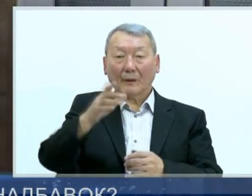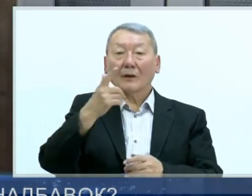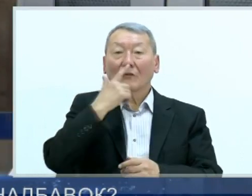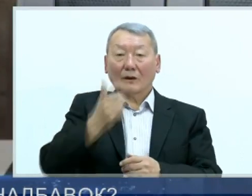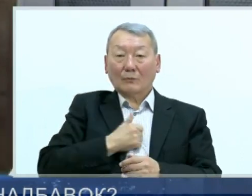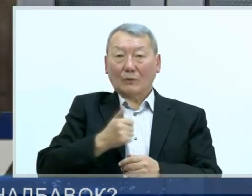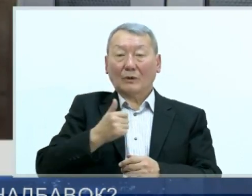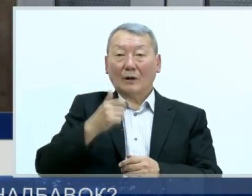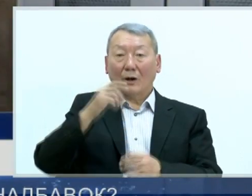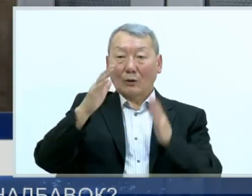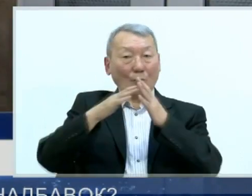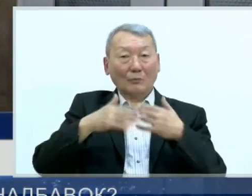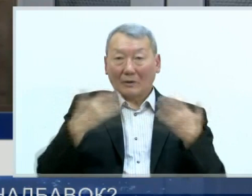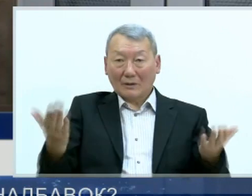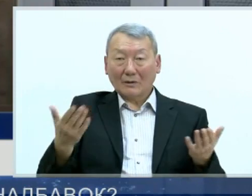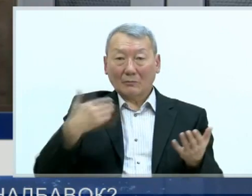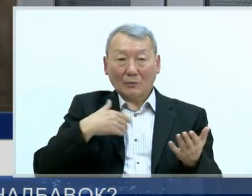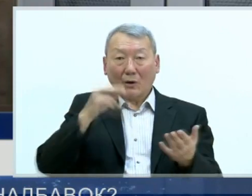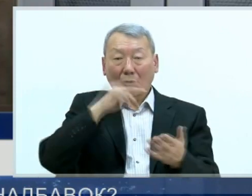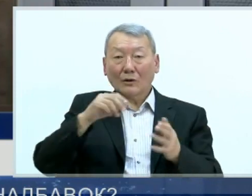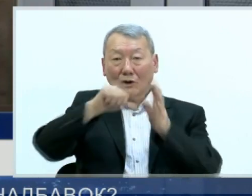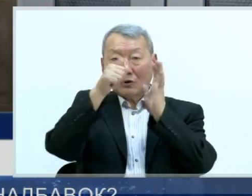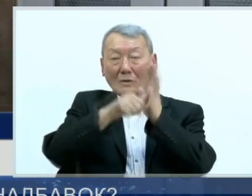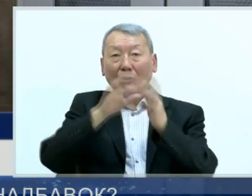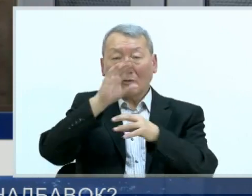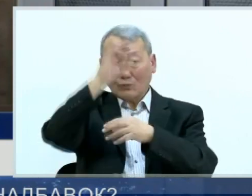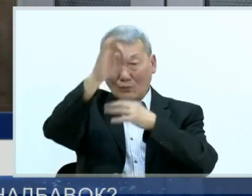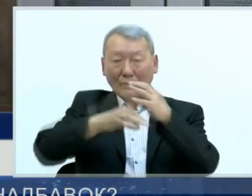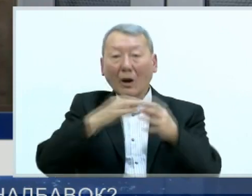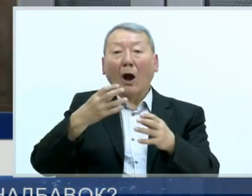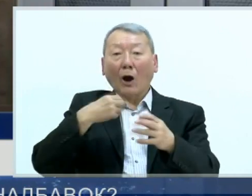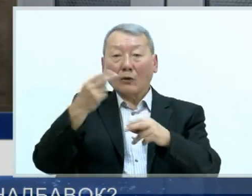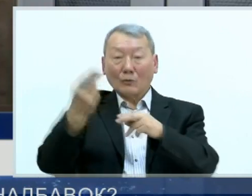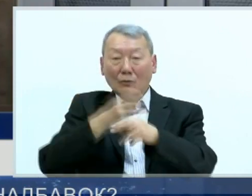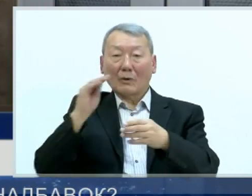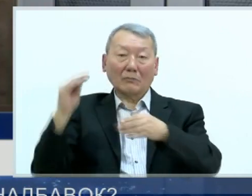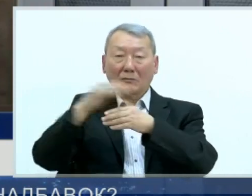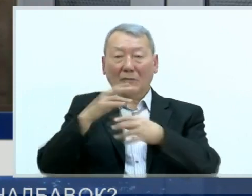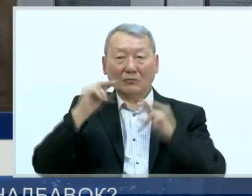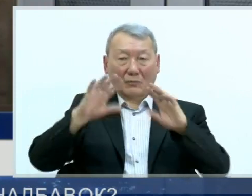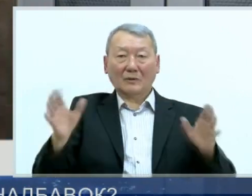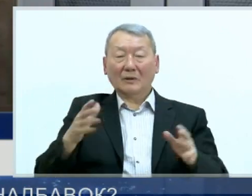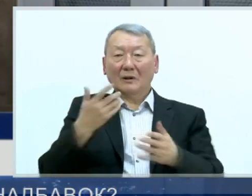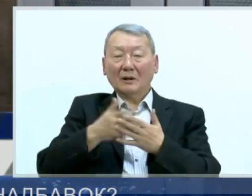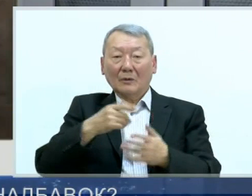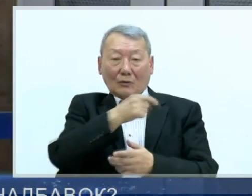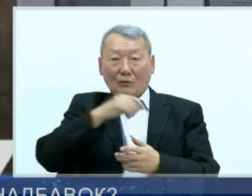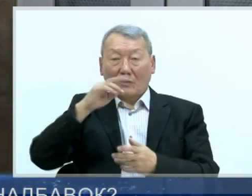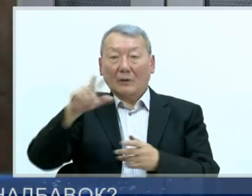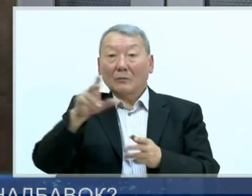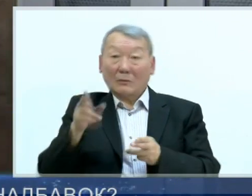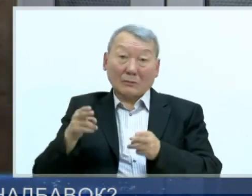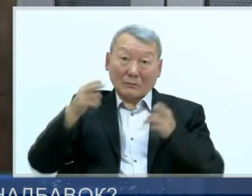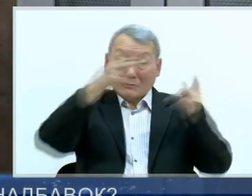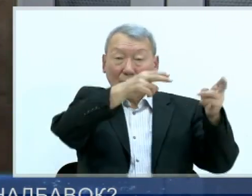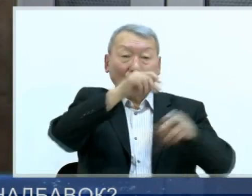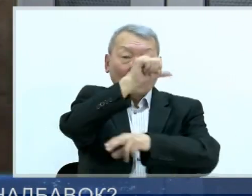Военнослужащие не имеют жилья, находятся на службе минимум по 16 часов и нас еще хотят лишить надбавок. Это несправедливо. В таком случае депутату нужно поехать